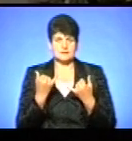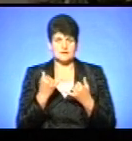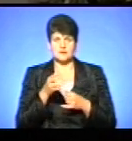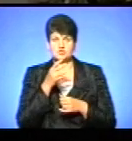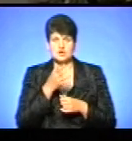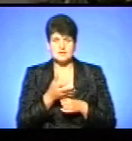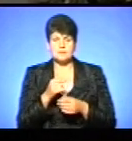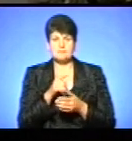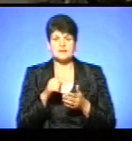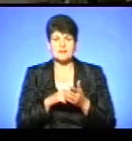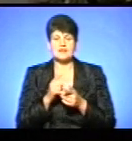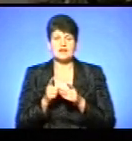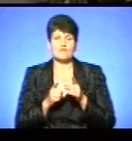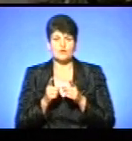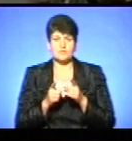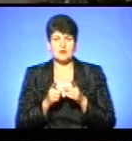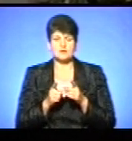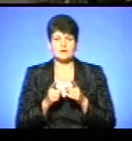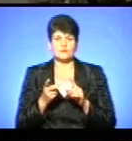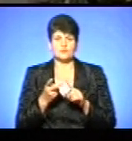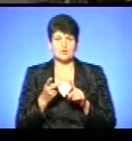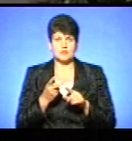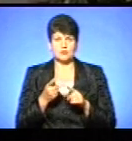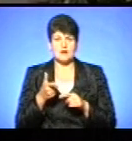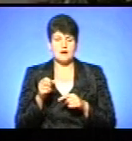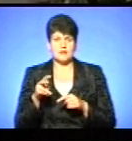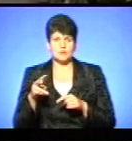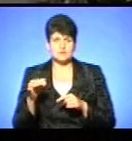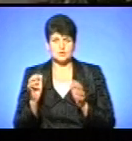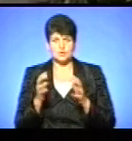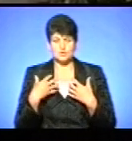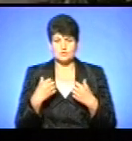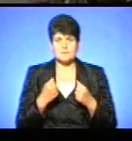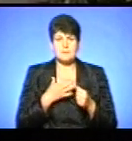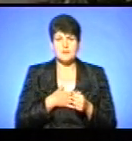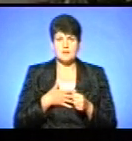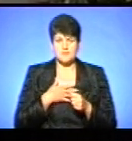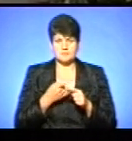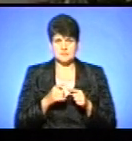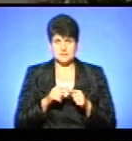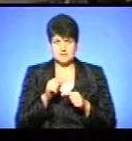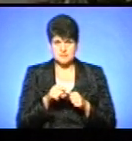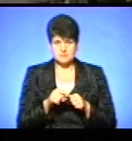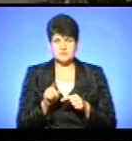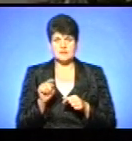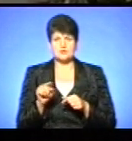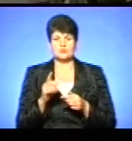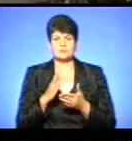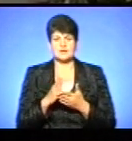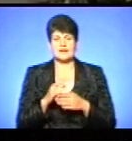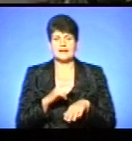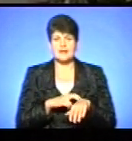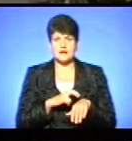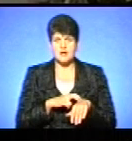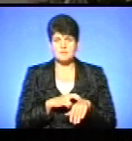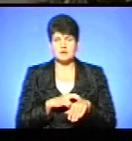питання реформування вторичної галузі охорони здоров'я. Ми цим надзвичайно переймаємося, через те, що ми являємося лікарями